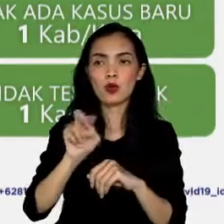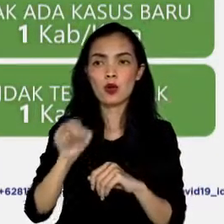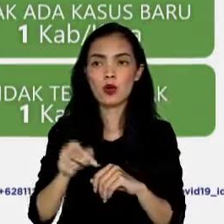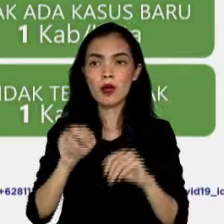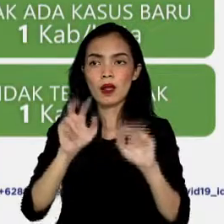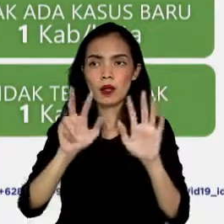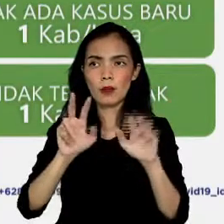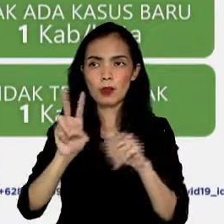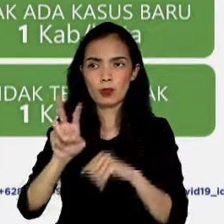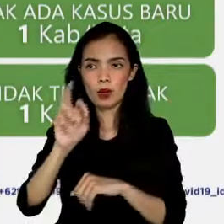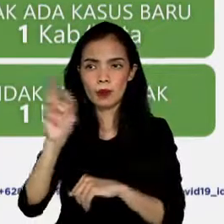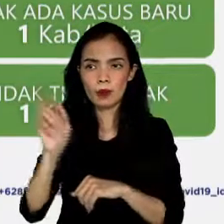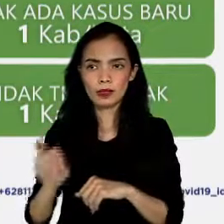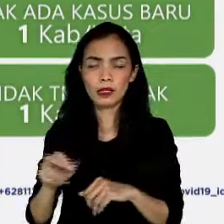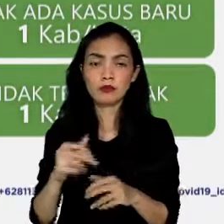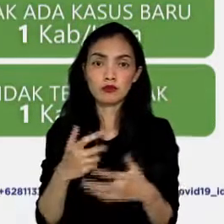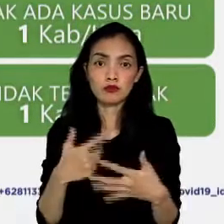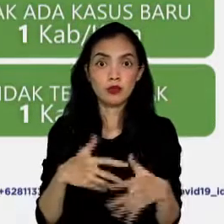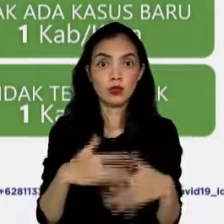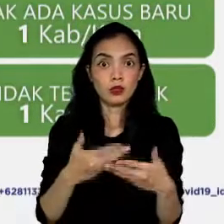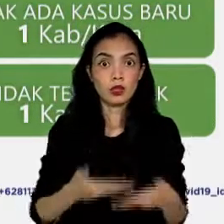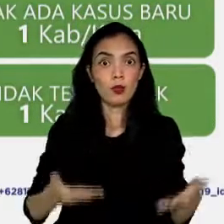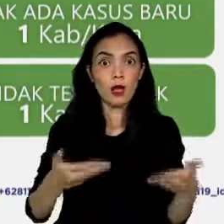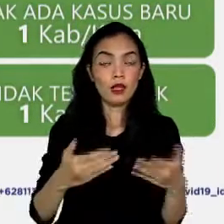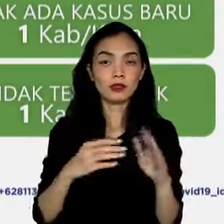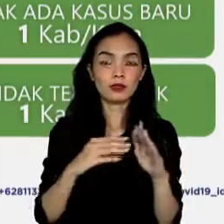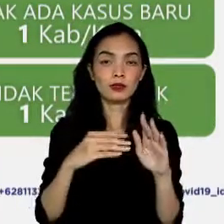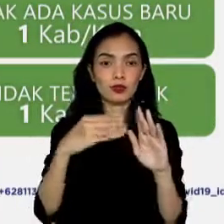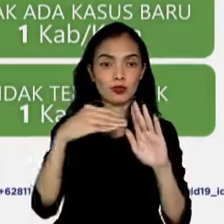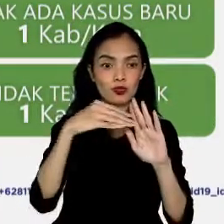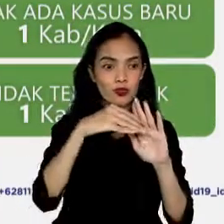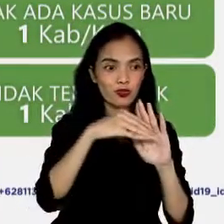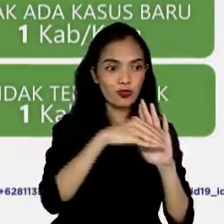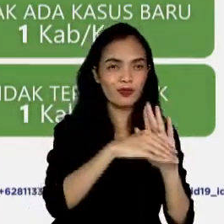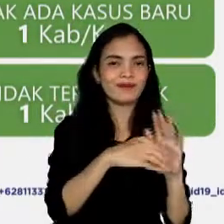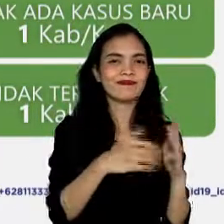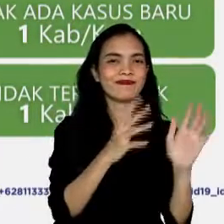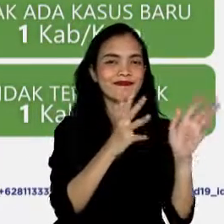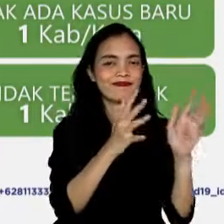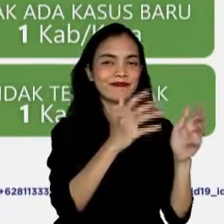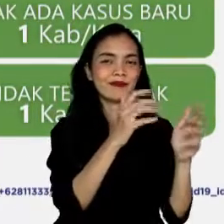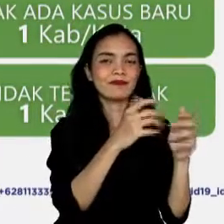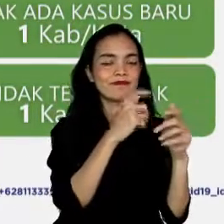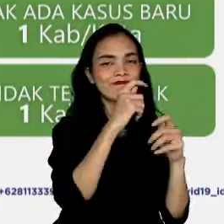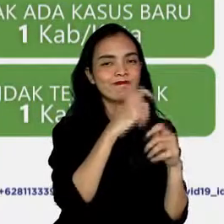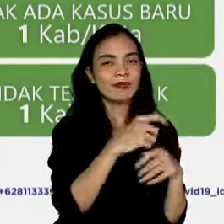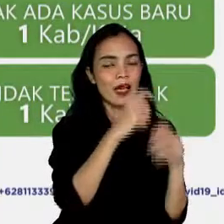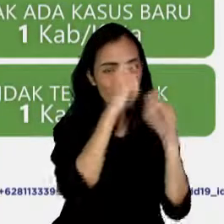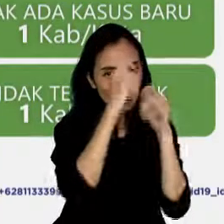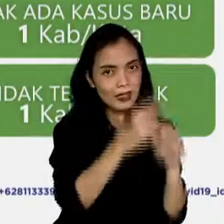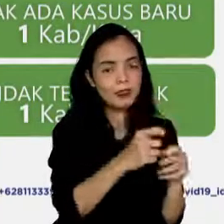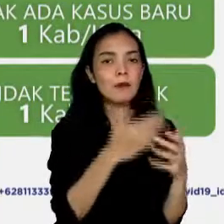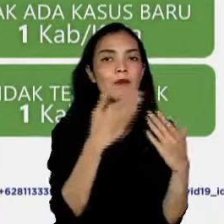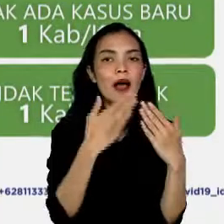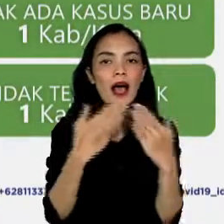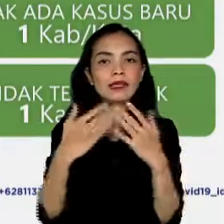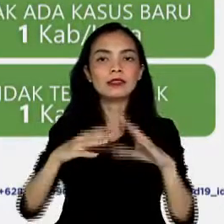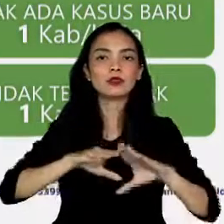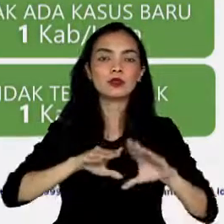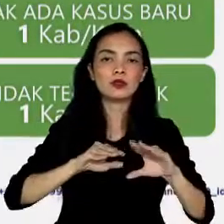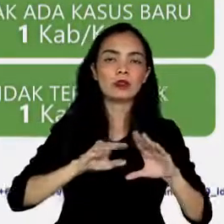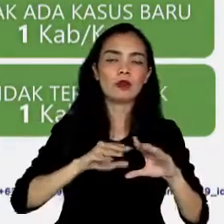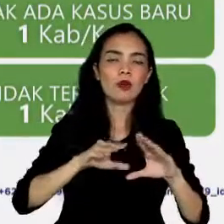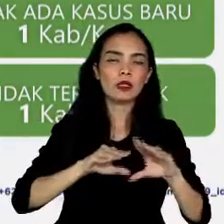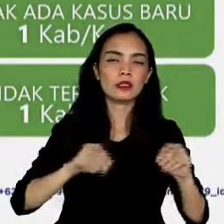Adanya perkembangan yang baik ini patut diapresiasi. Saya berterima kasih kepada seluruh tenaga kesehatan yang